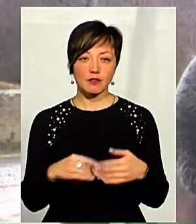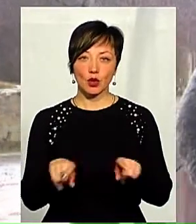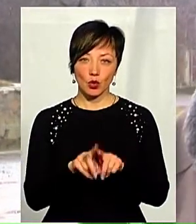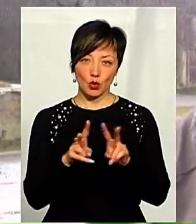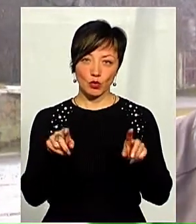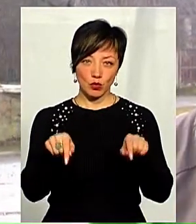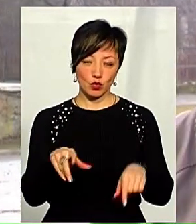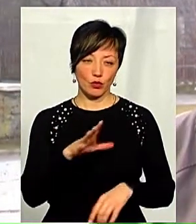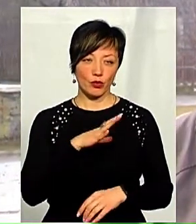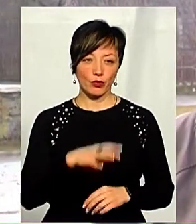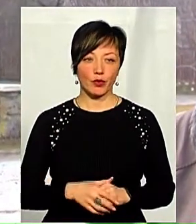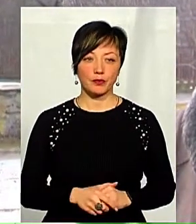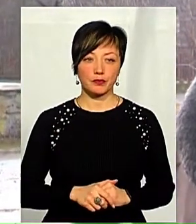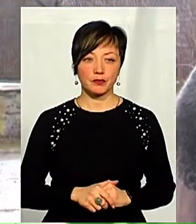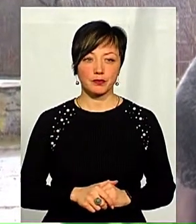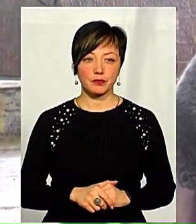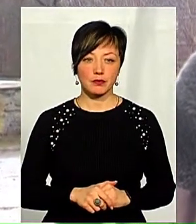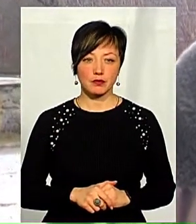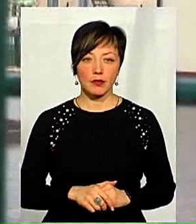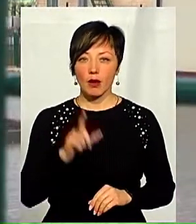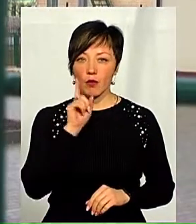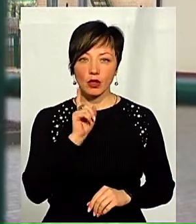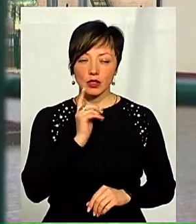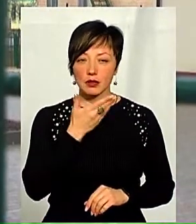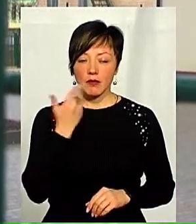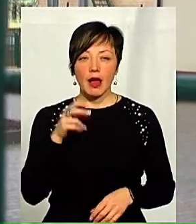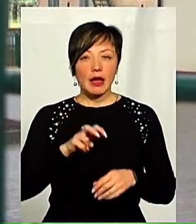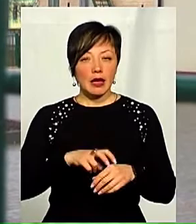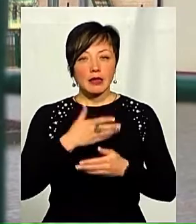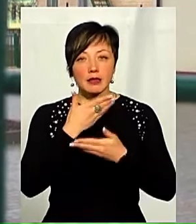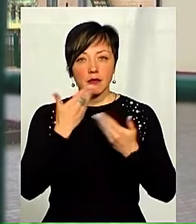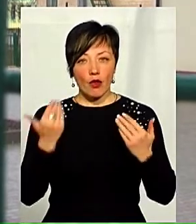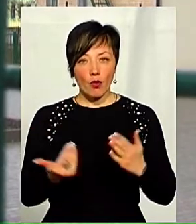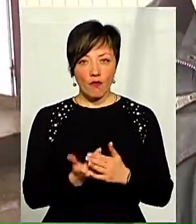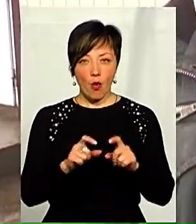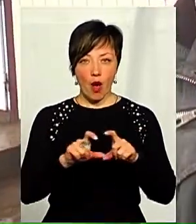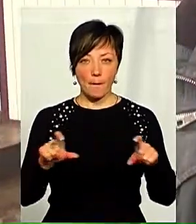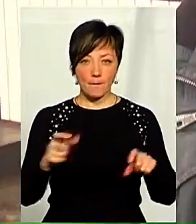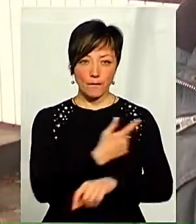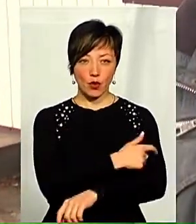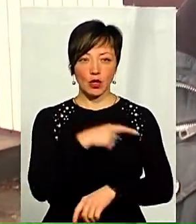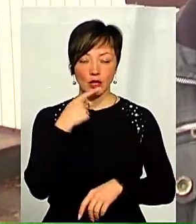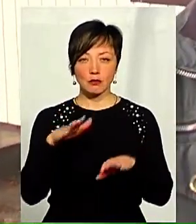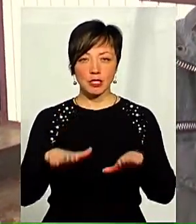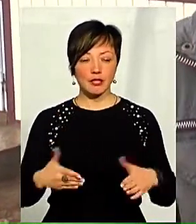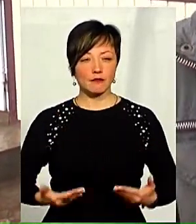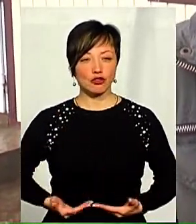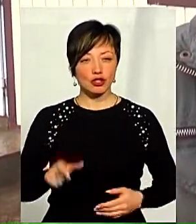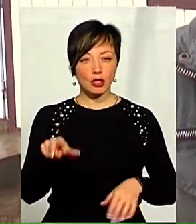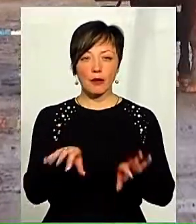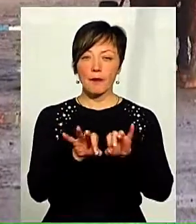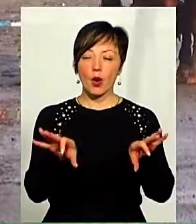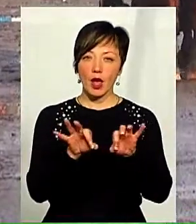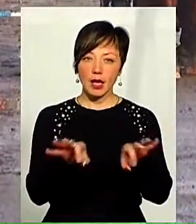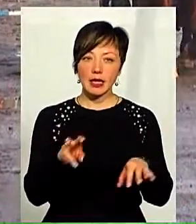хтось би тут був би. Так, поки що немає. Лікаря немає в нову амбулаторію, каже місцевий житель Іван Туз. Пояснює,